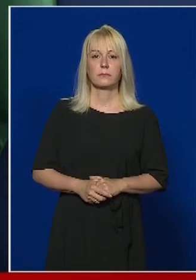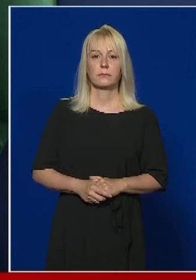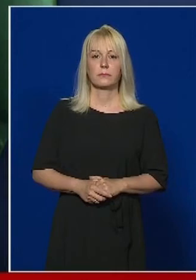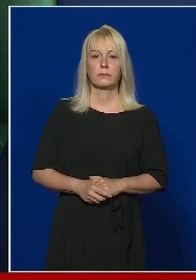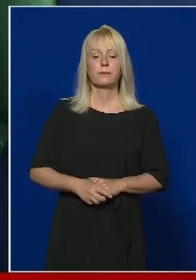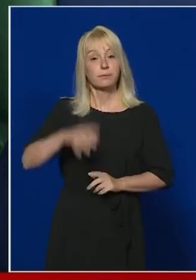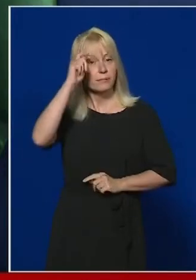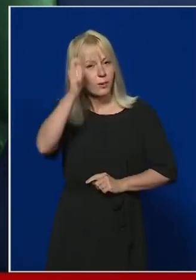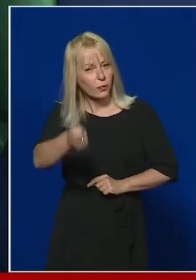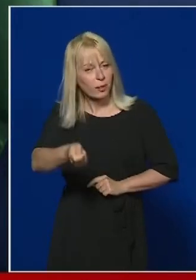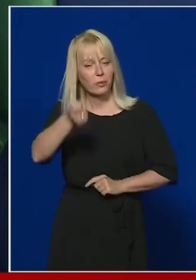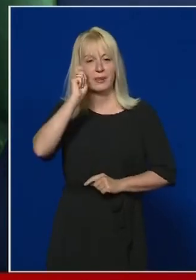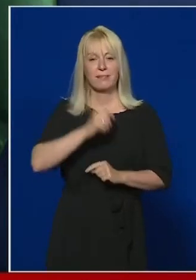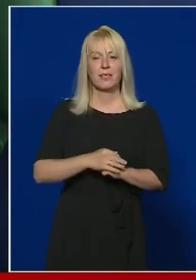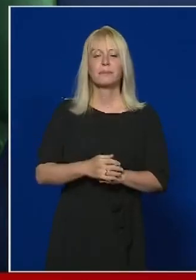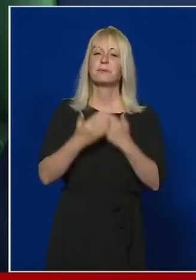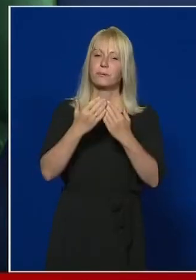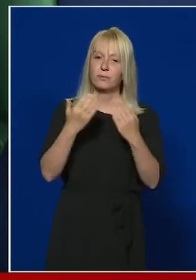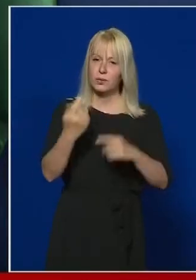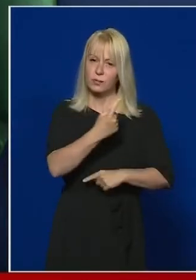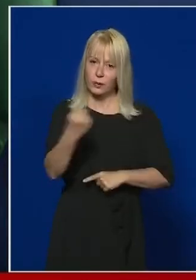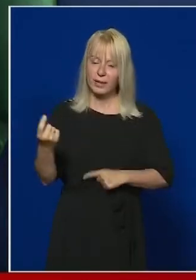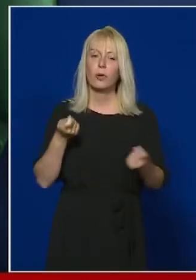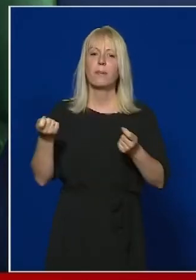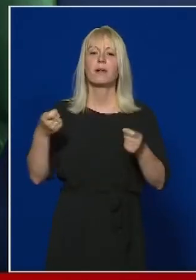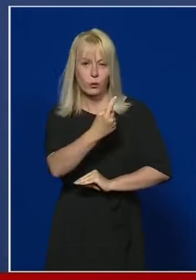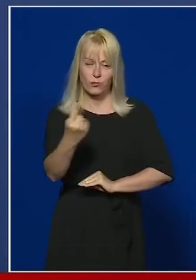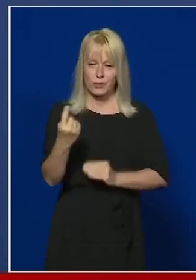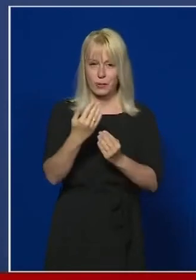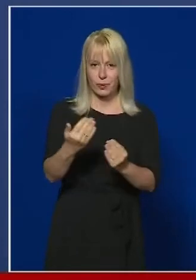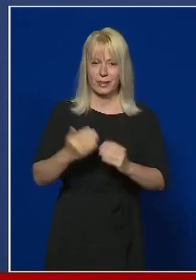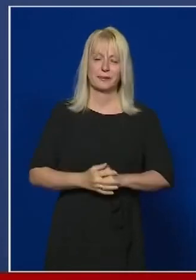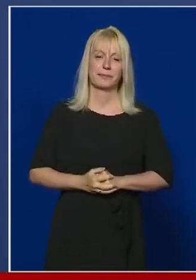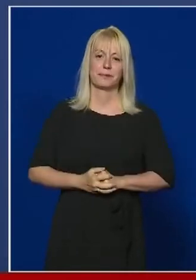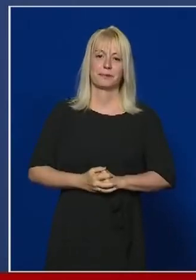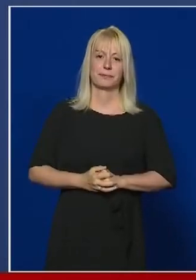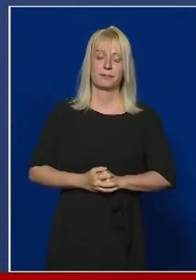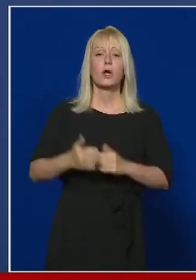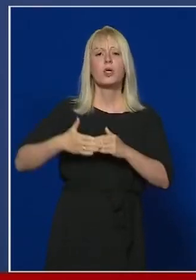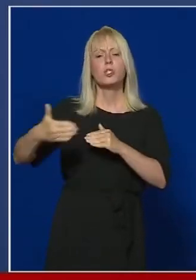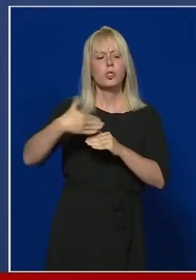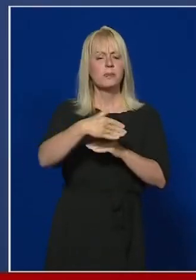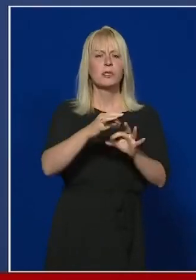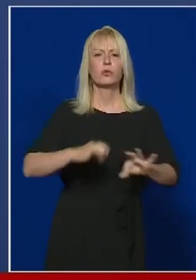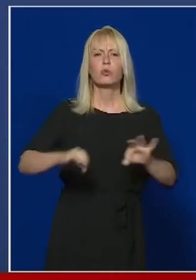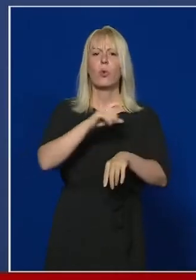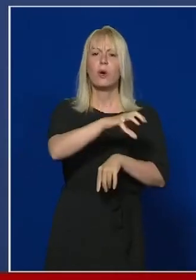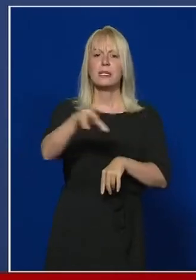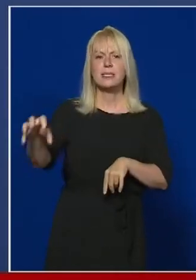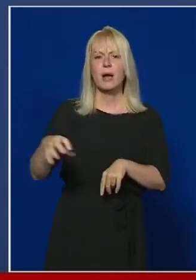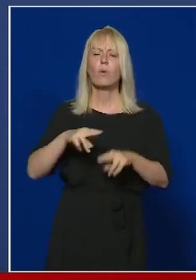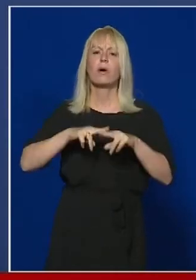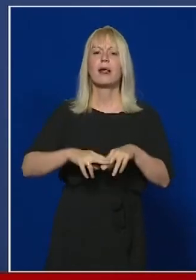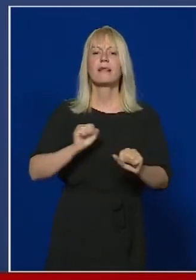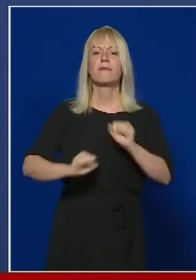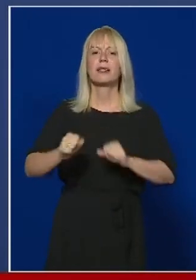A magyar-szlovén határ átkelő helyeken is megszűnt a határellenőrzés, jelentette ki kis Robert rendőr alezredes az operatív